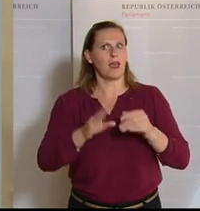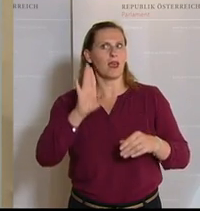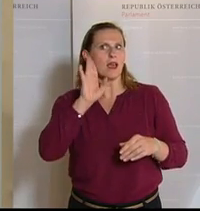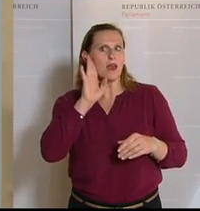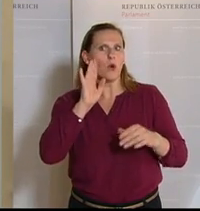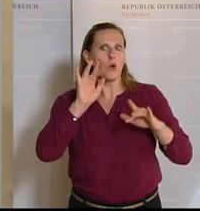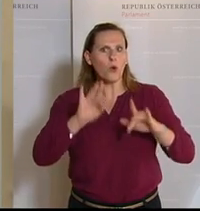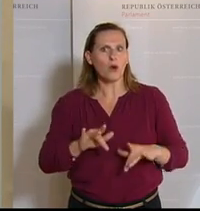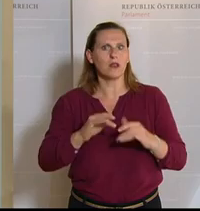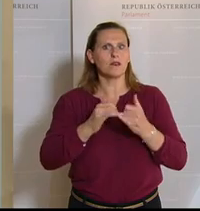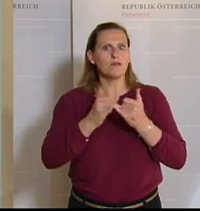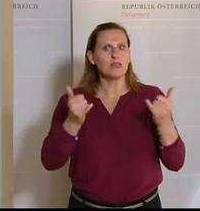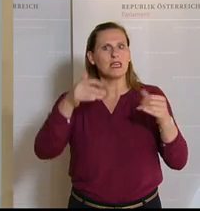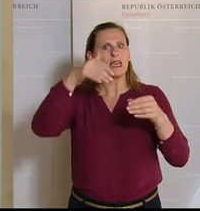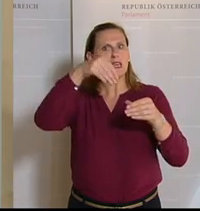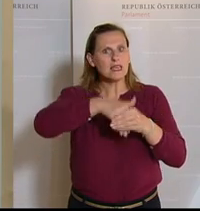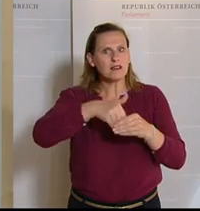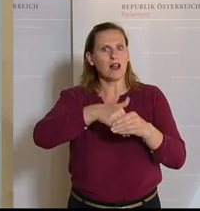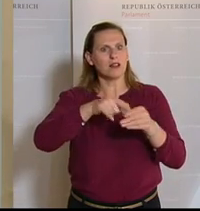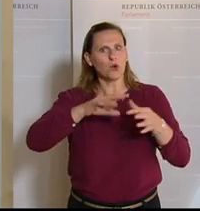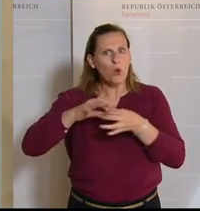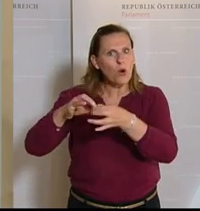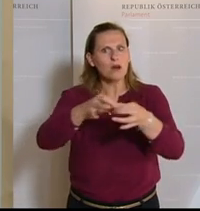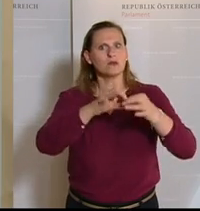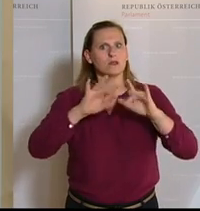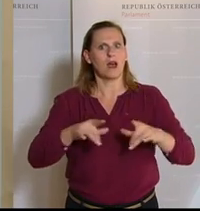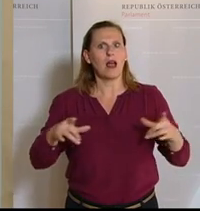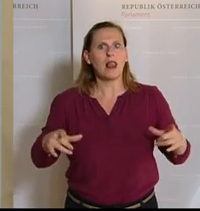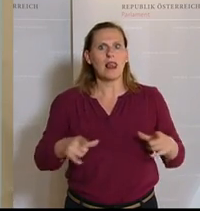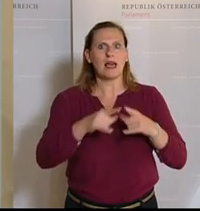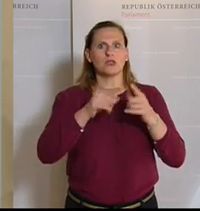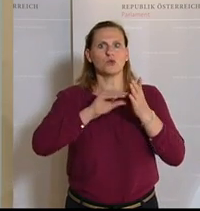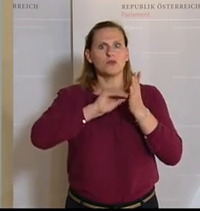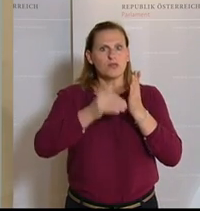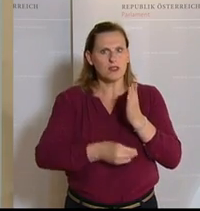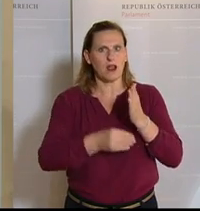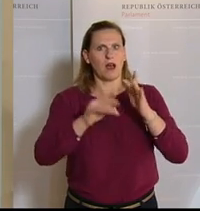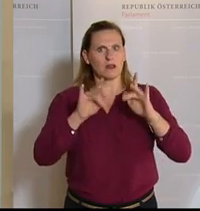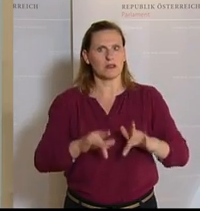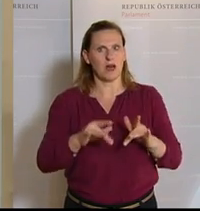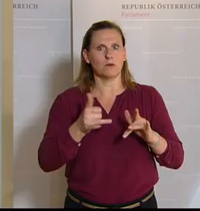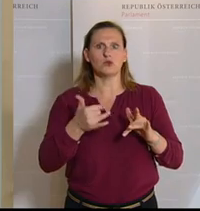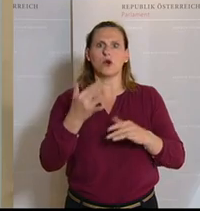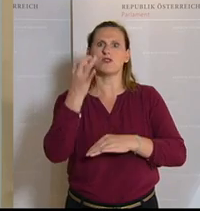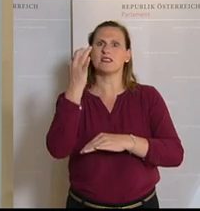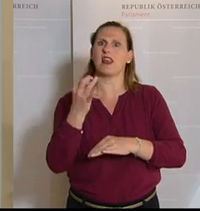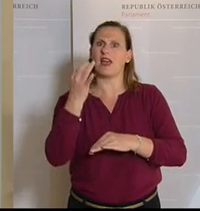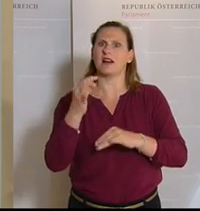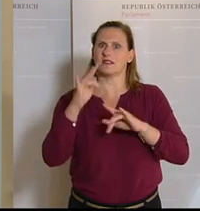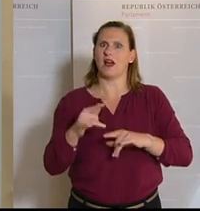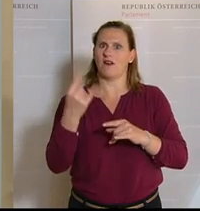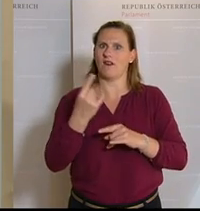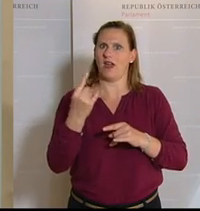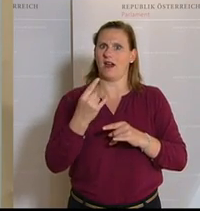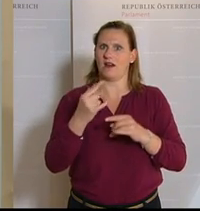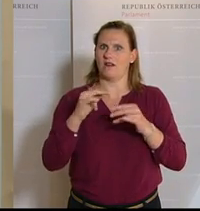Natürlich, das Wesen einer gemeinnützigen Organisation ist der Leistungsvertrag mit einer Gebietskörperschaft. Hier gibt es Unsicherheiten. Hier darf ich auch von